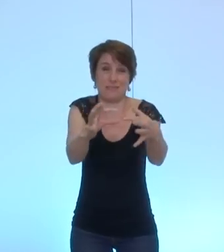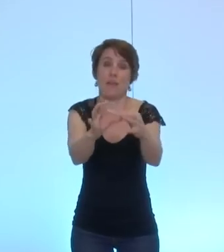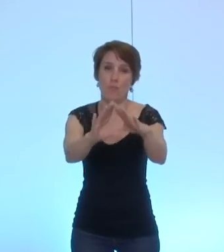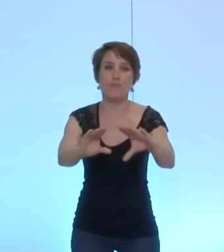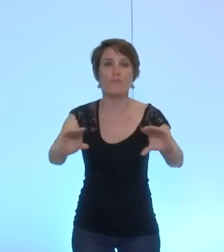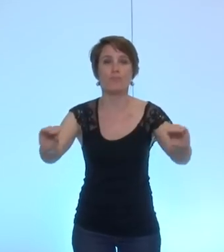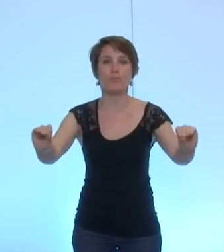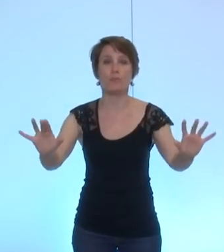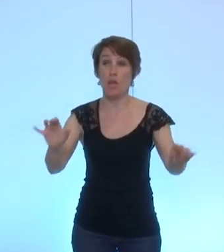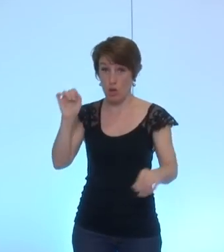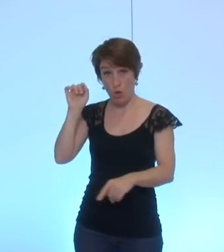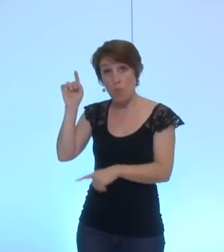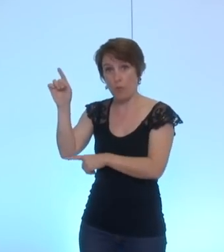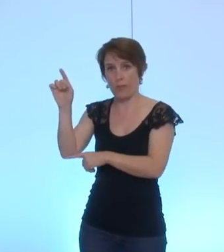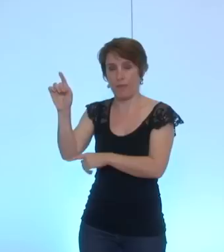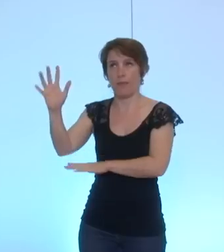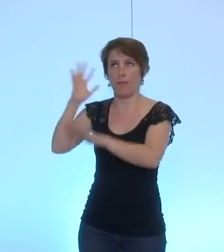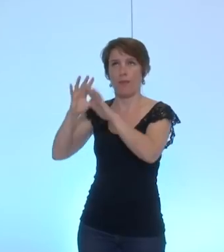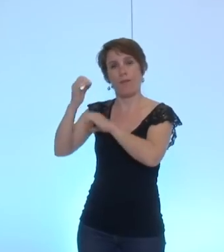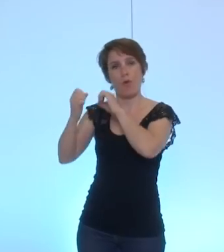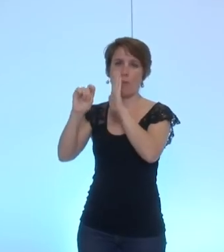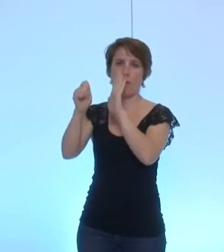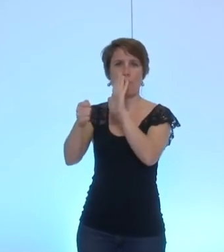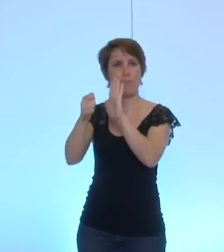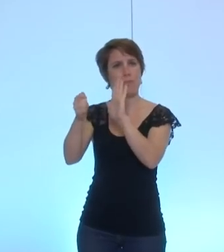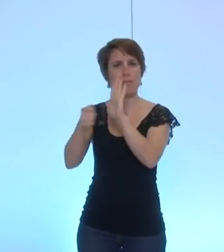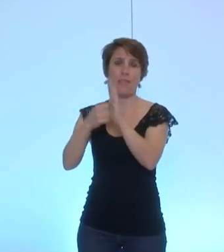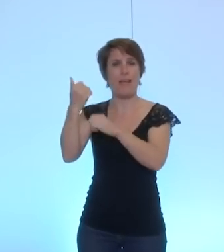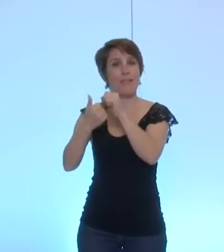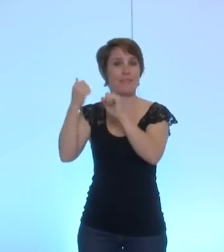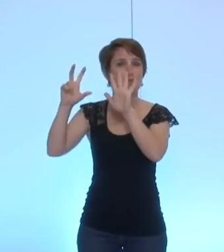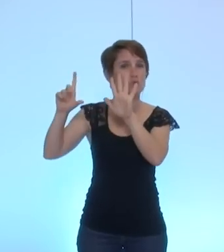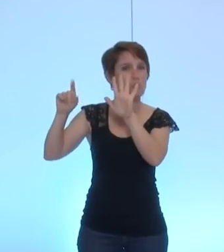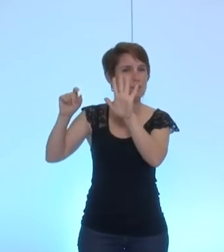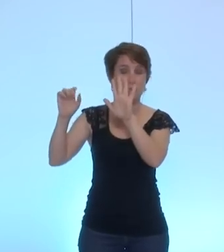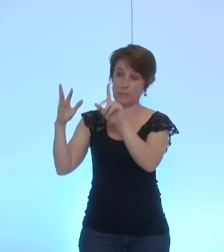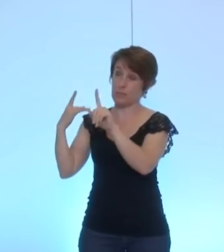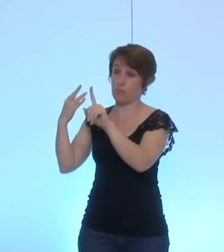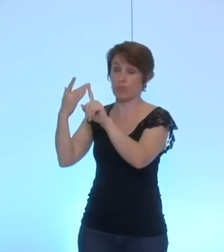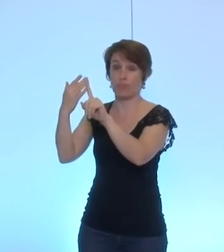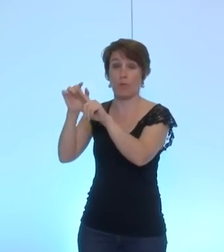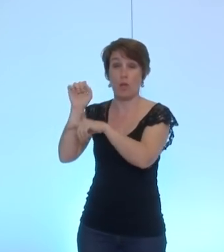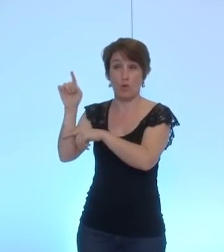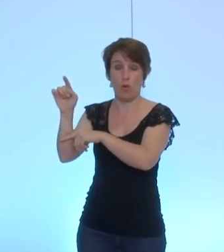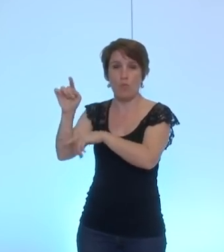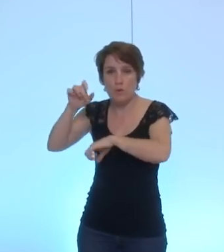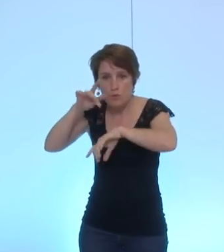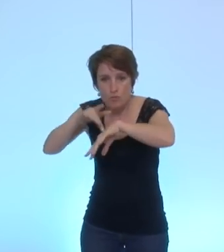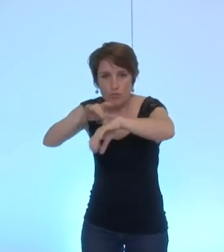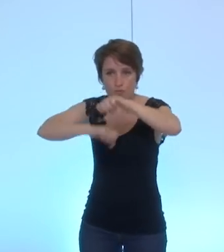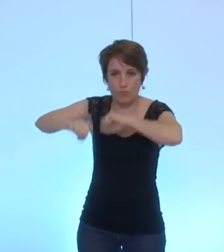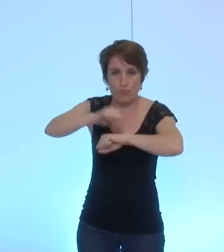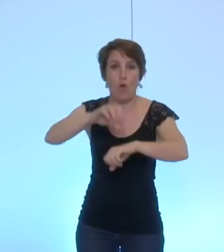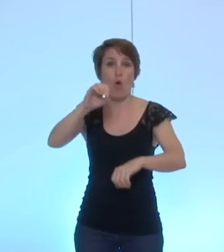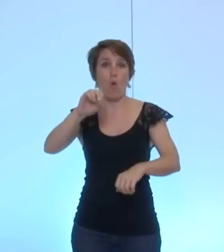ont organisé dans les années 70 et un peu plus tard jusqu'à la fin de sa vie les premiers contacts entre l